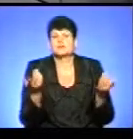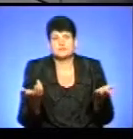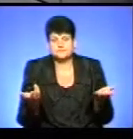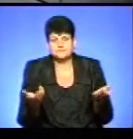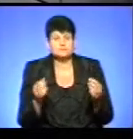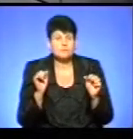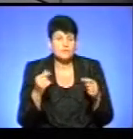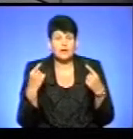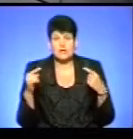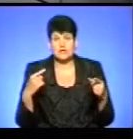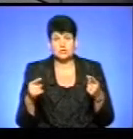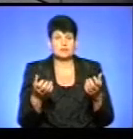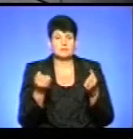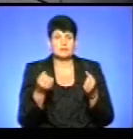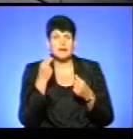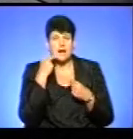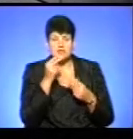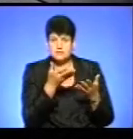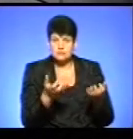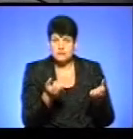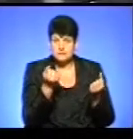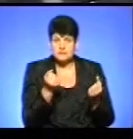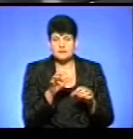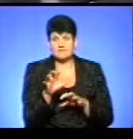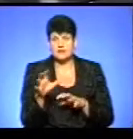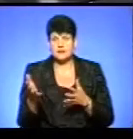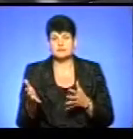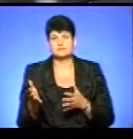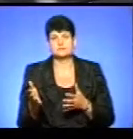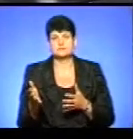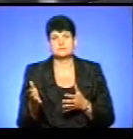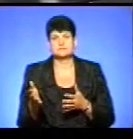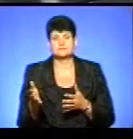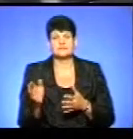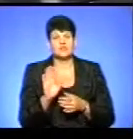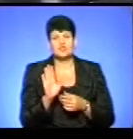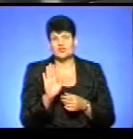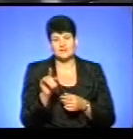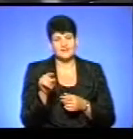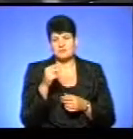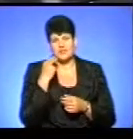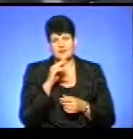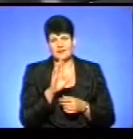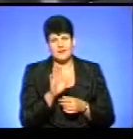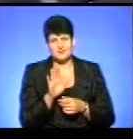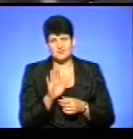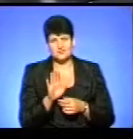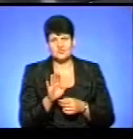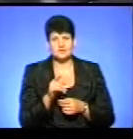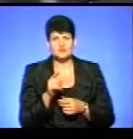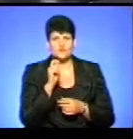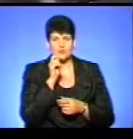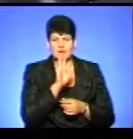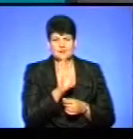інше утримання, краще утримання тварин, ніж в Україні. Ні, там не краще утримання тварин, ніж в Україні.